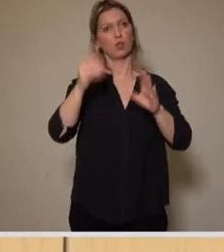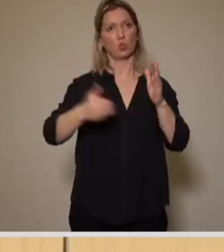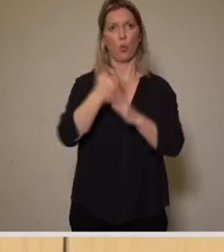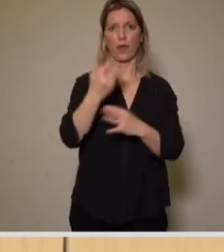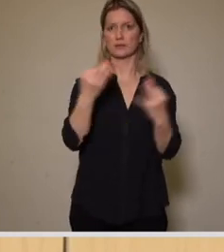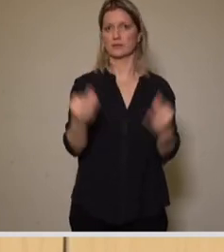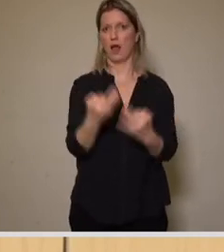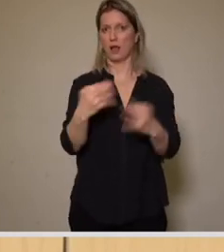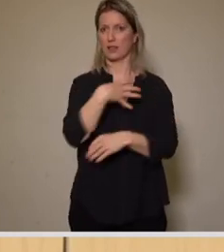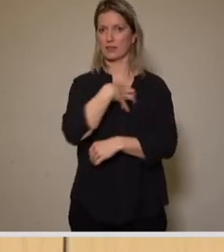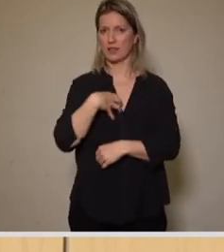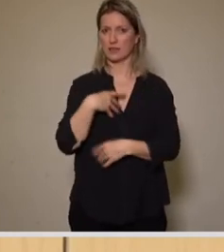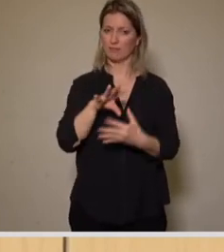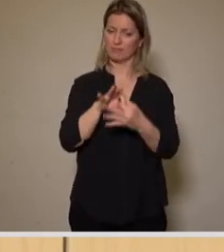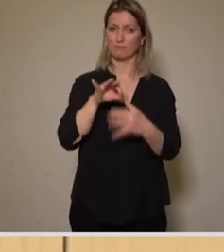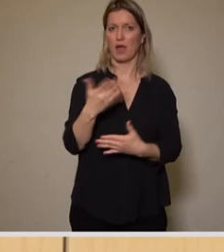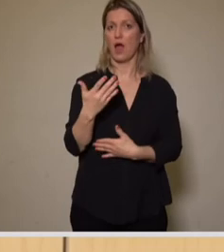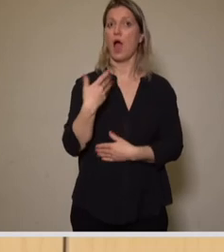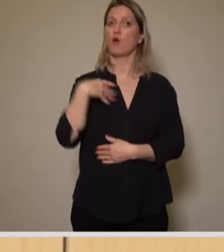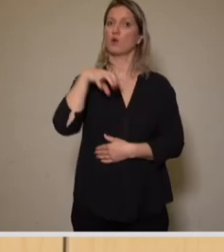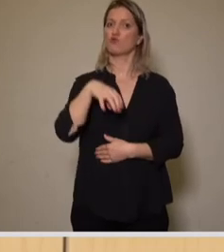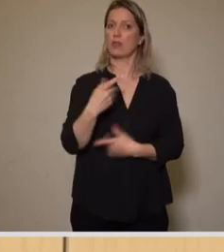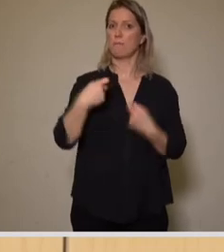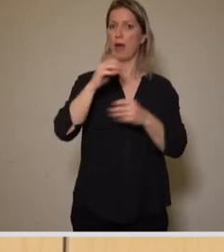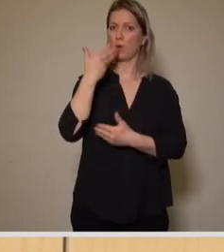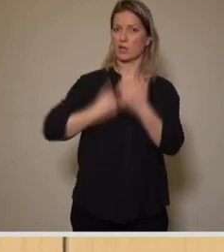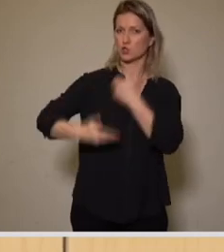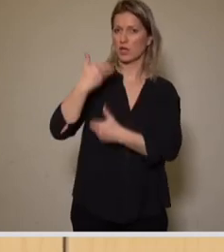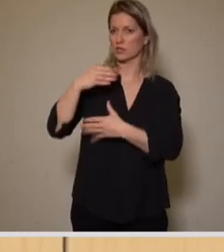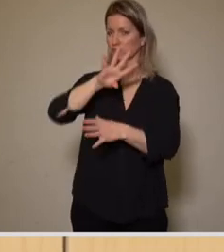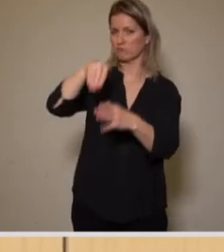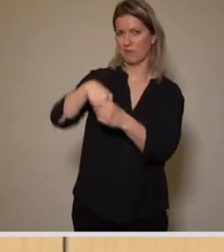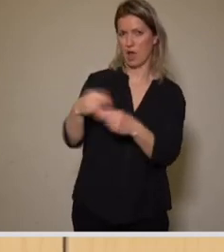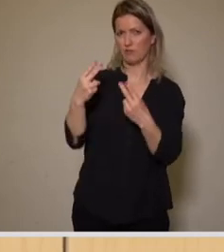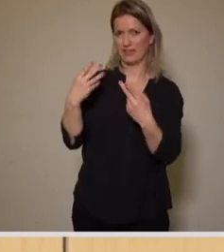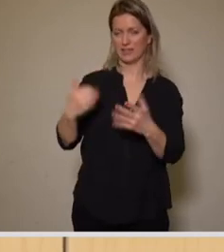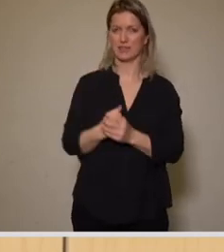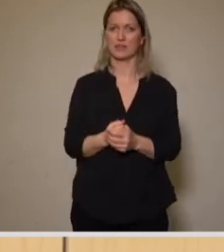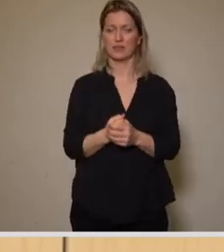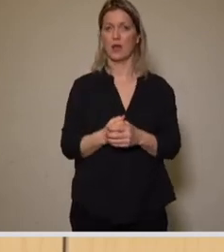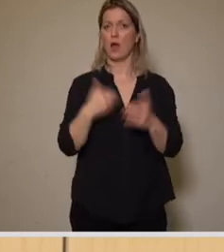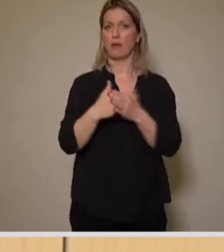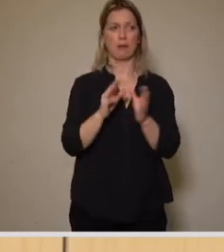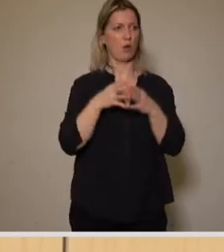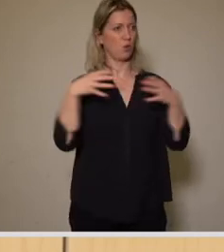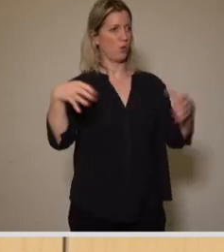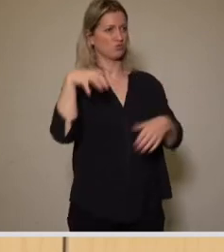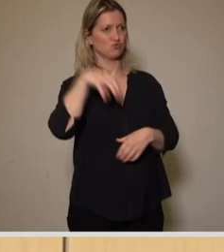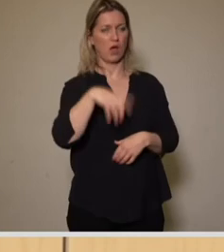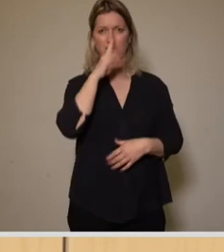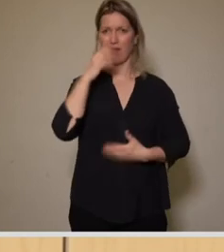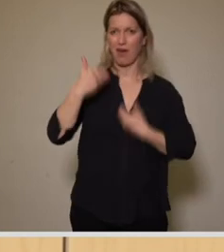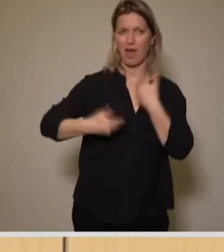Sie sind stadtbaugeschichtlich begründet. Die Entwicklung der Großstadt mit ihren Bauaufgaben, der